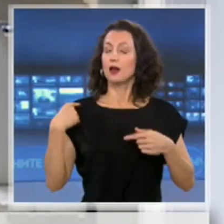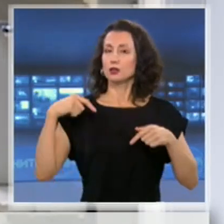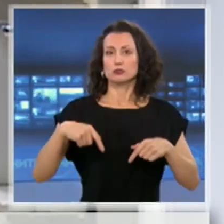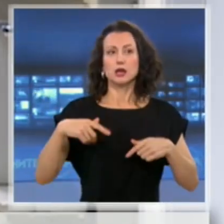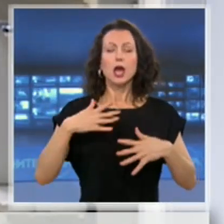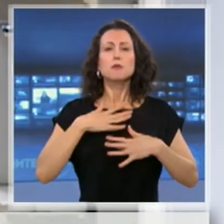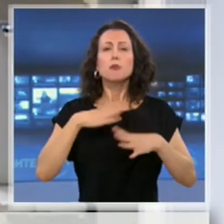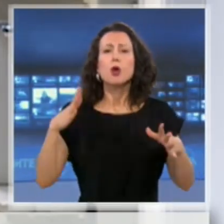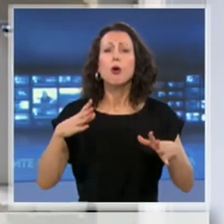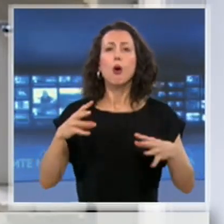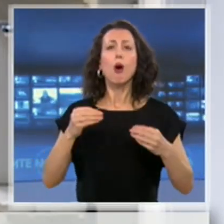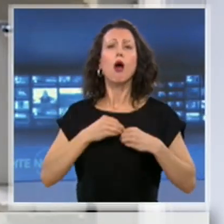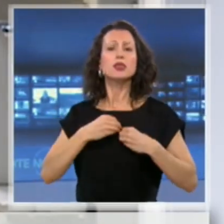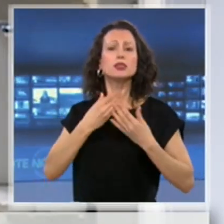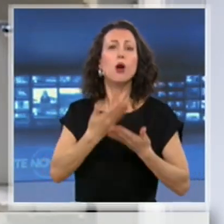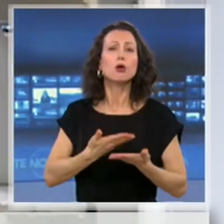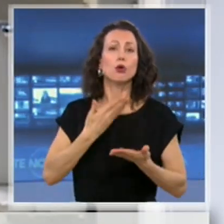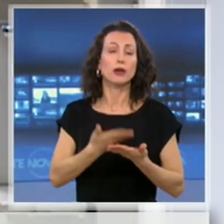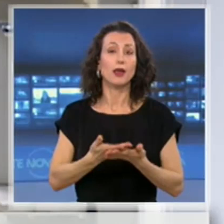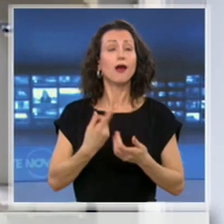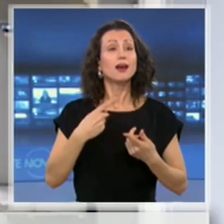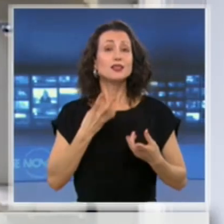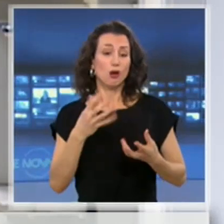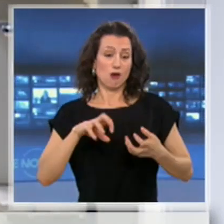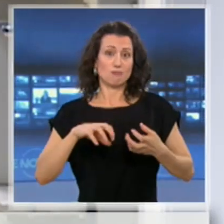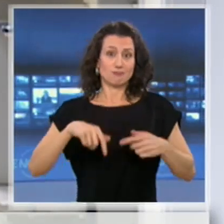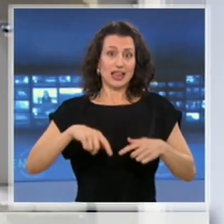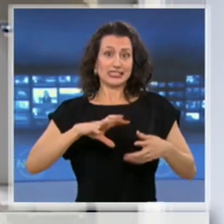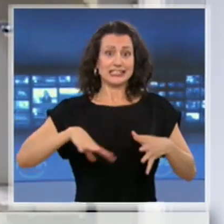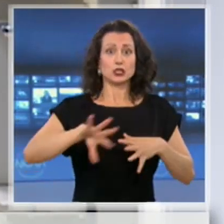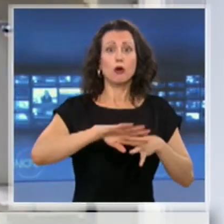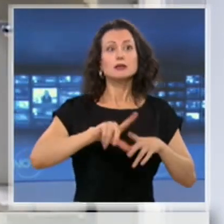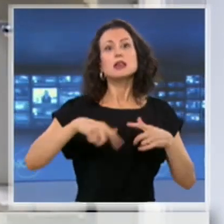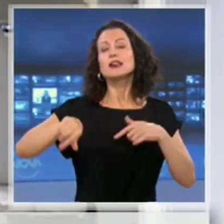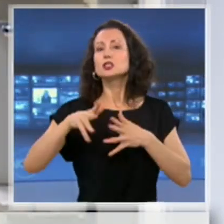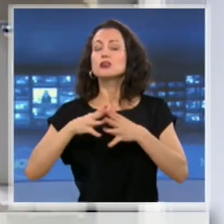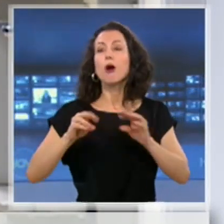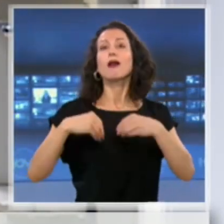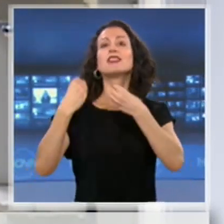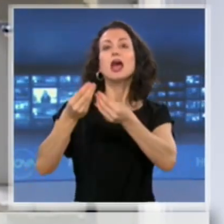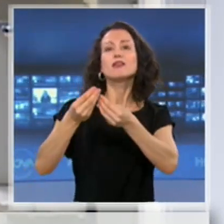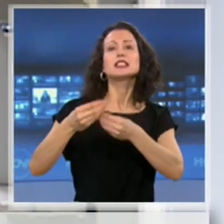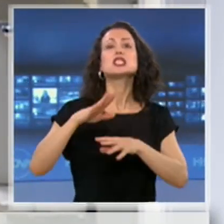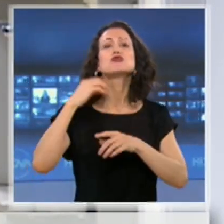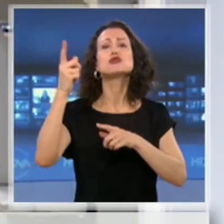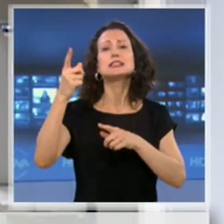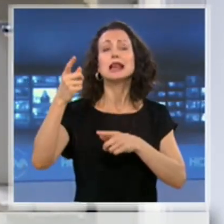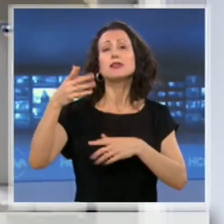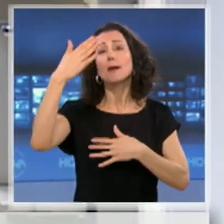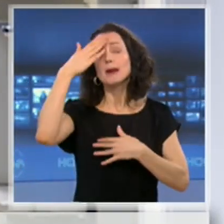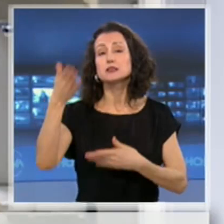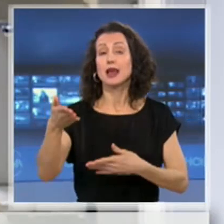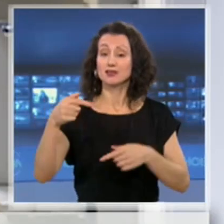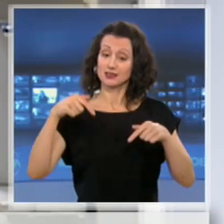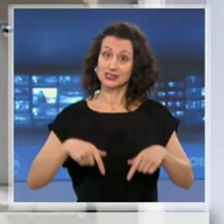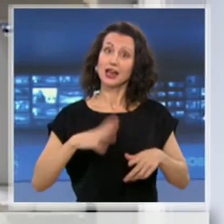тези органи са били и дарени на чуждестранни пациенти. Сега у нас трансплантации отново ще се правят, но при много строк протокол. Това